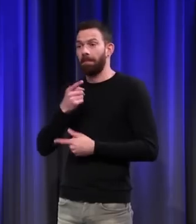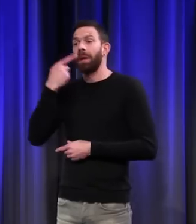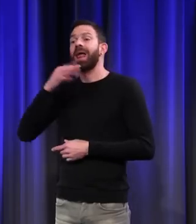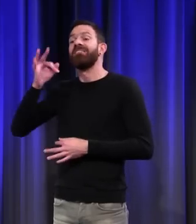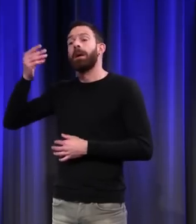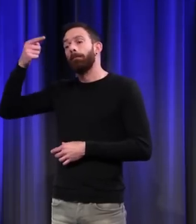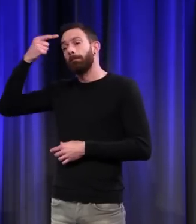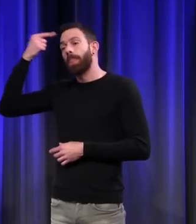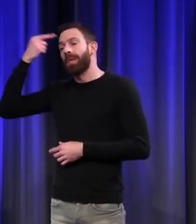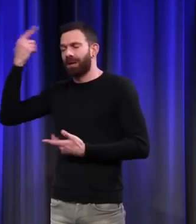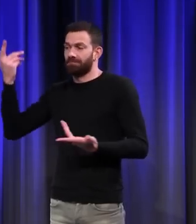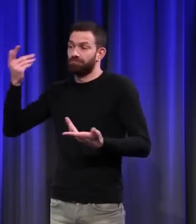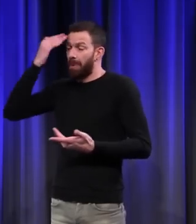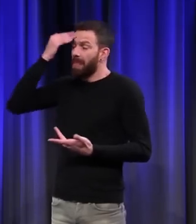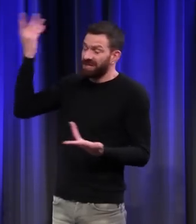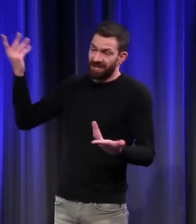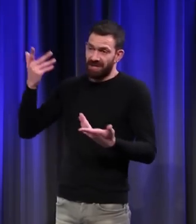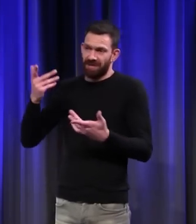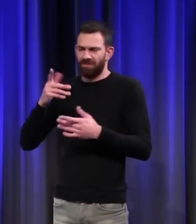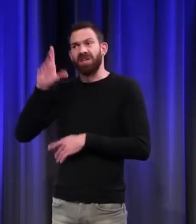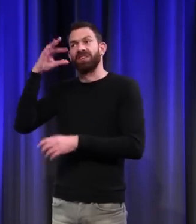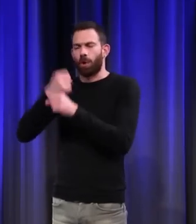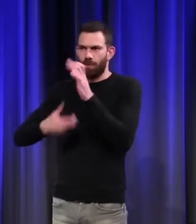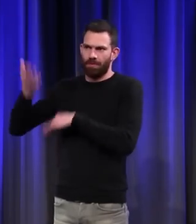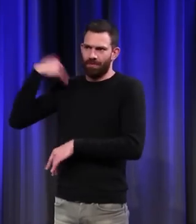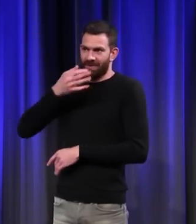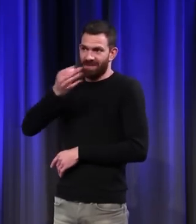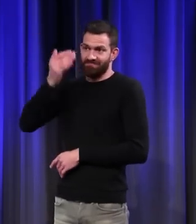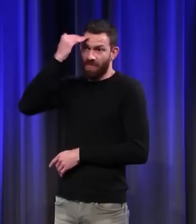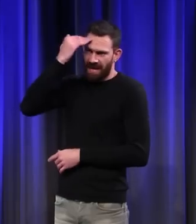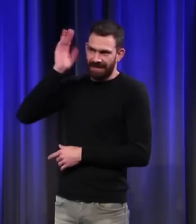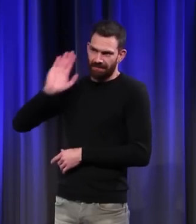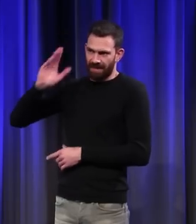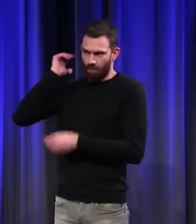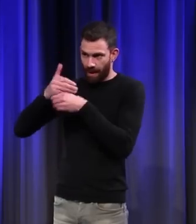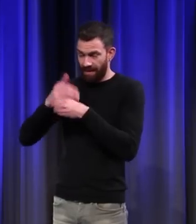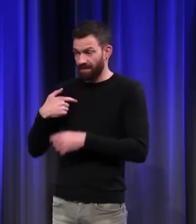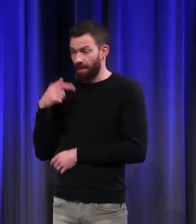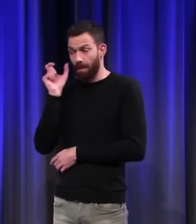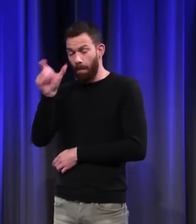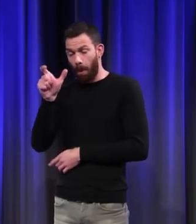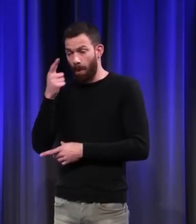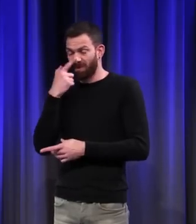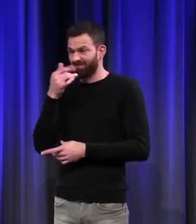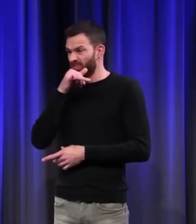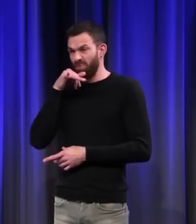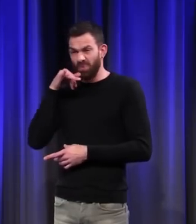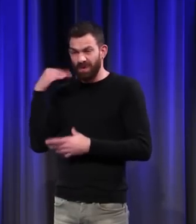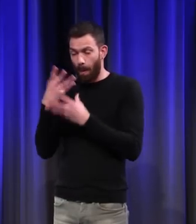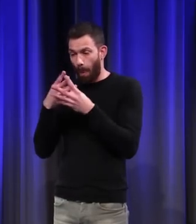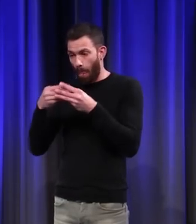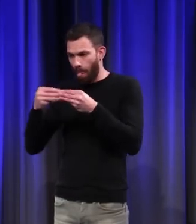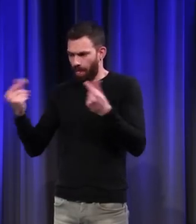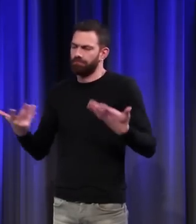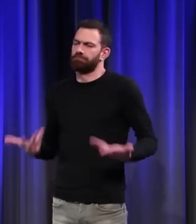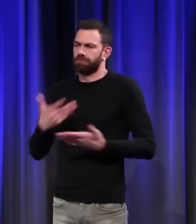'histoire des mentalités, il a une cinquantaine d'années. On a tellement employé ce mot qu'il s'est usé. Et aujourd'hui, on